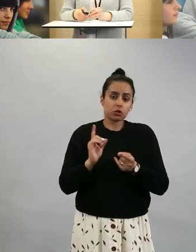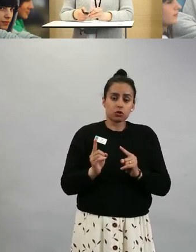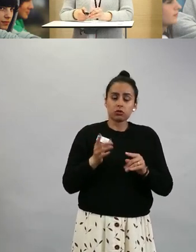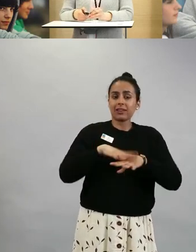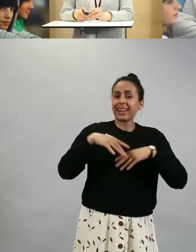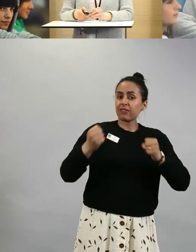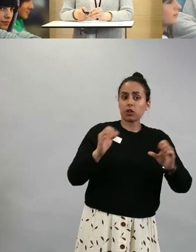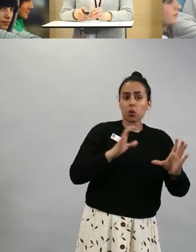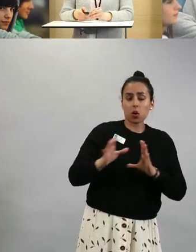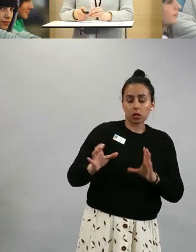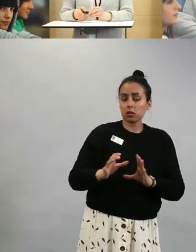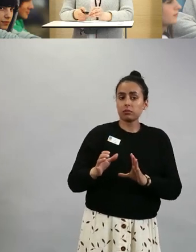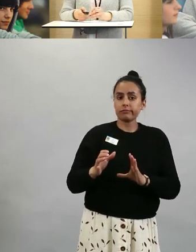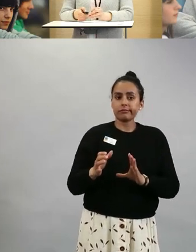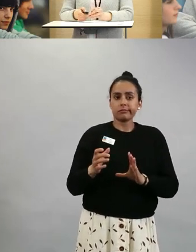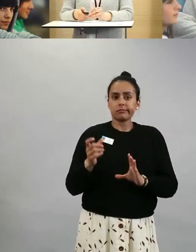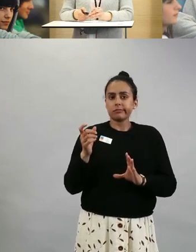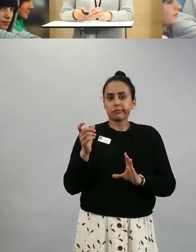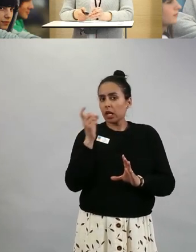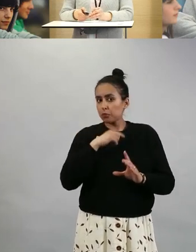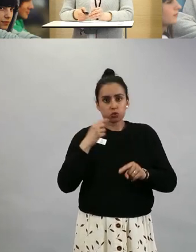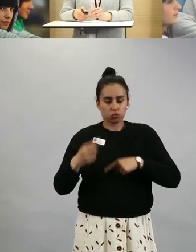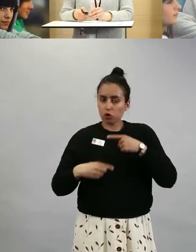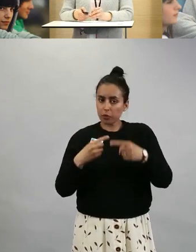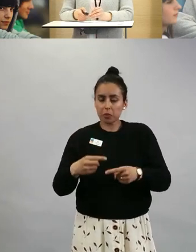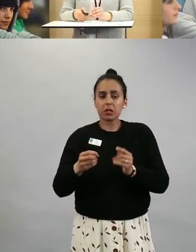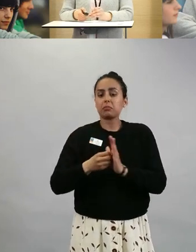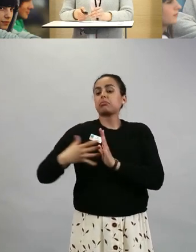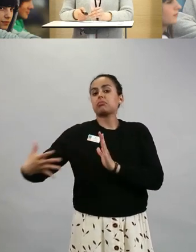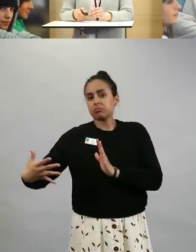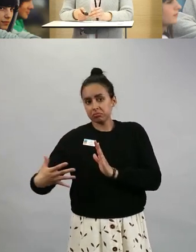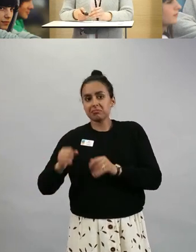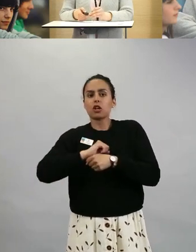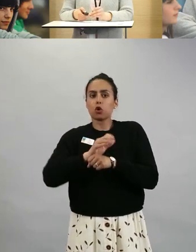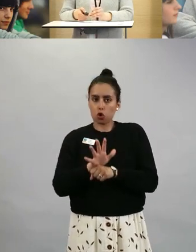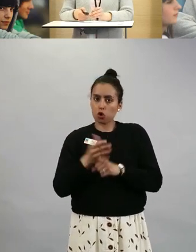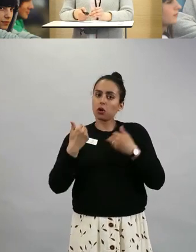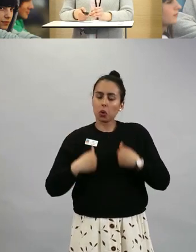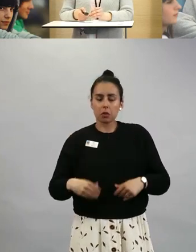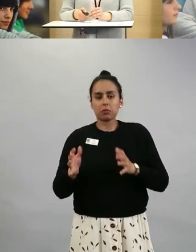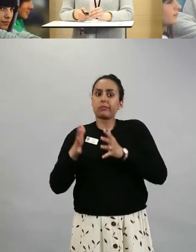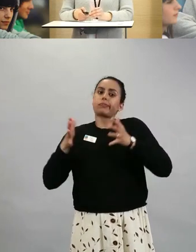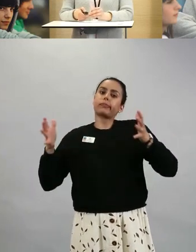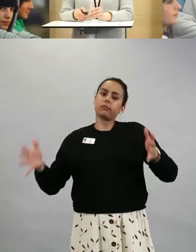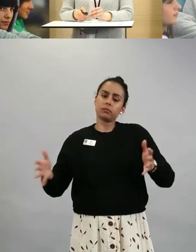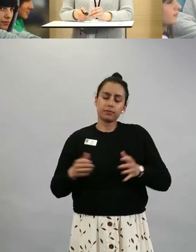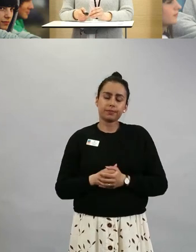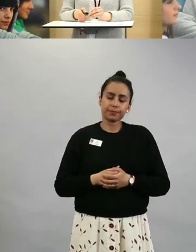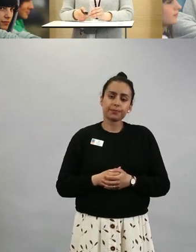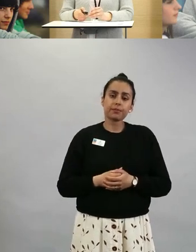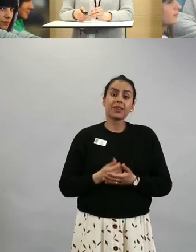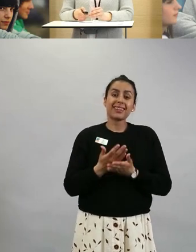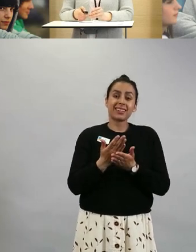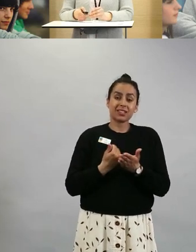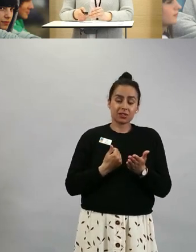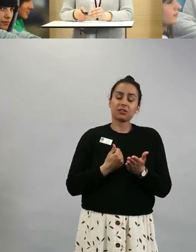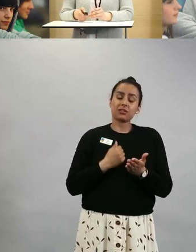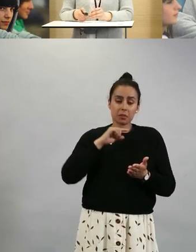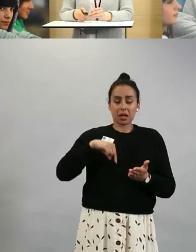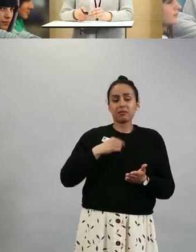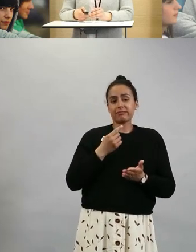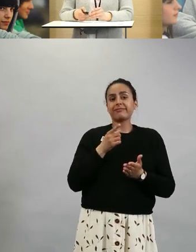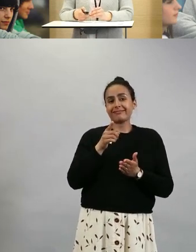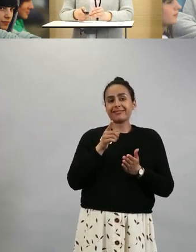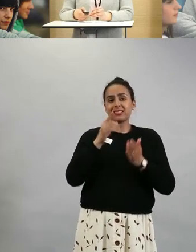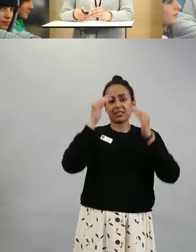koronakuolematkin lisääntyy. Ja sen perusteella tämä järjestys on tehty, joka nyt